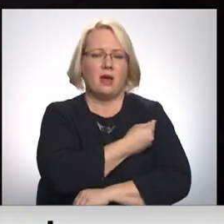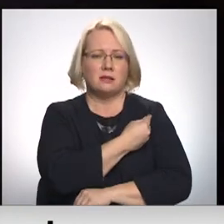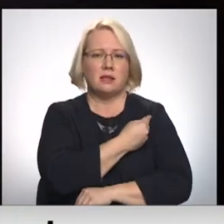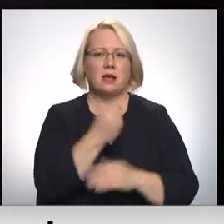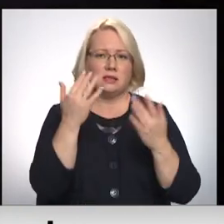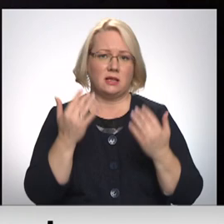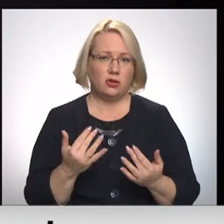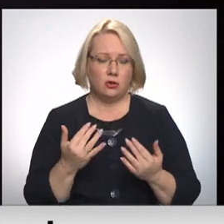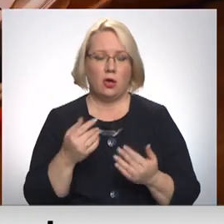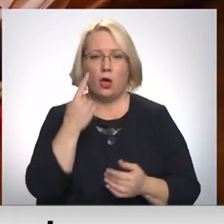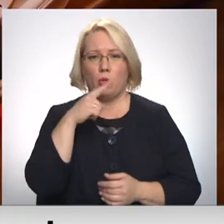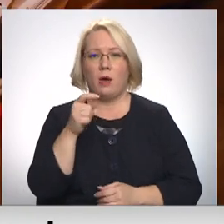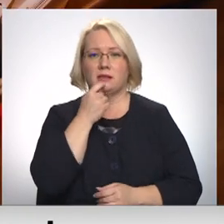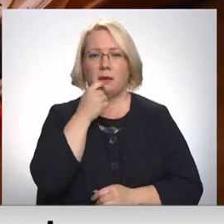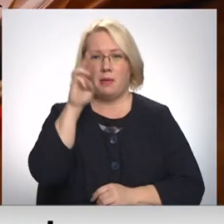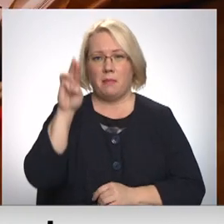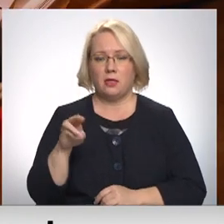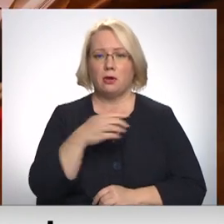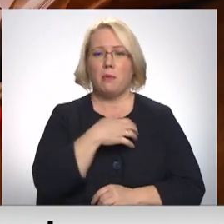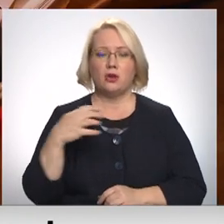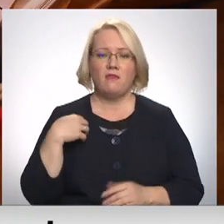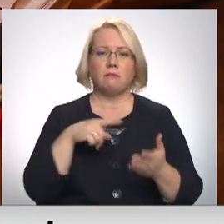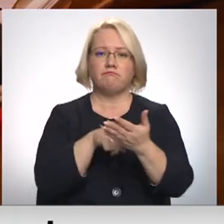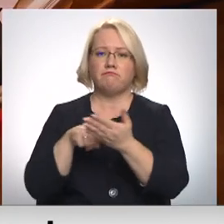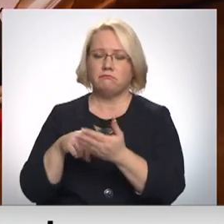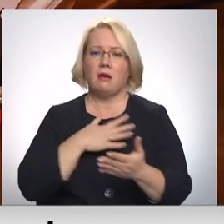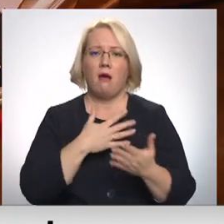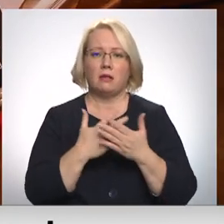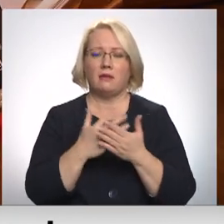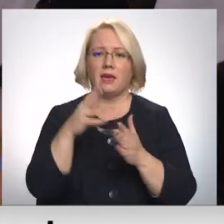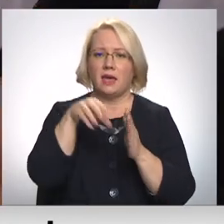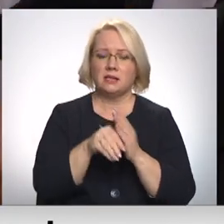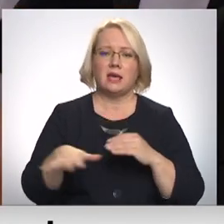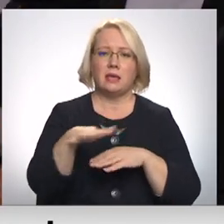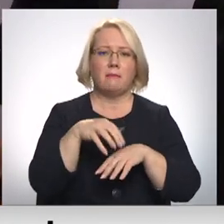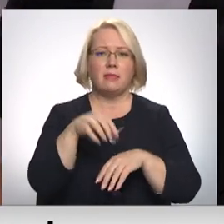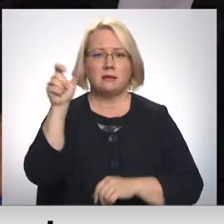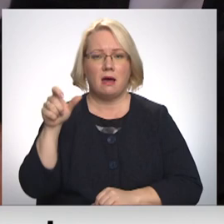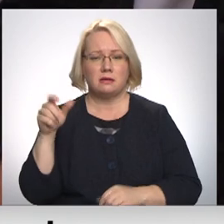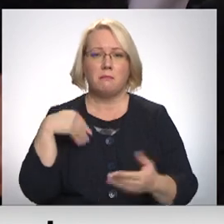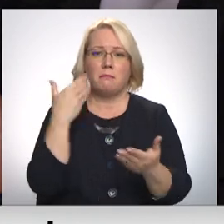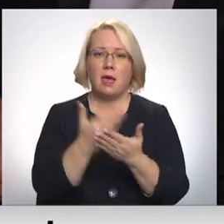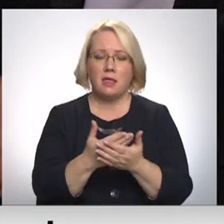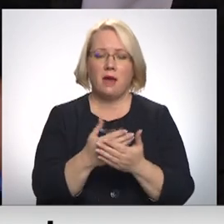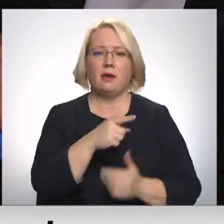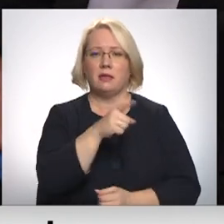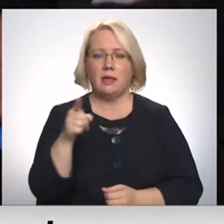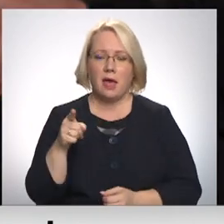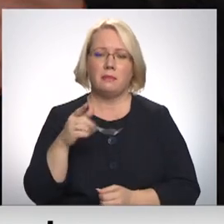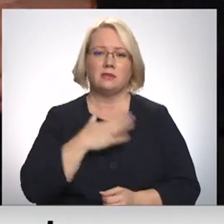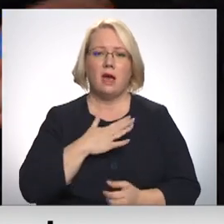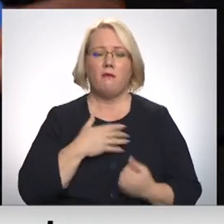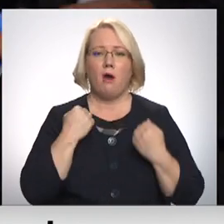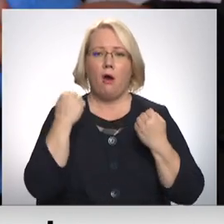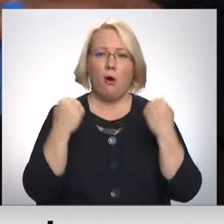rezultātiem. Kopš septembra pašvaldība mudina aktīvāk iesaistīties ģimenes ārstus, piedāvājot viņiem savu auto